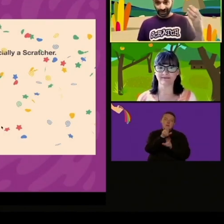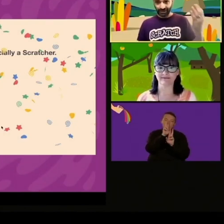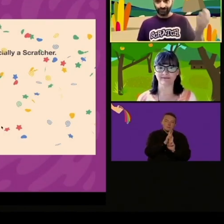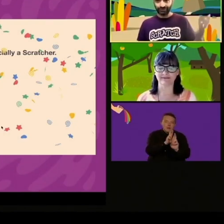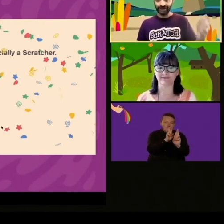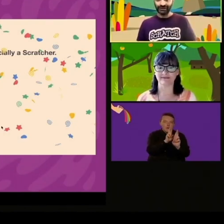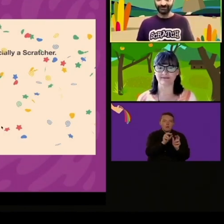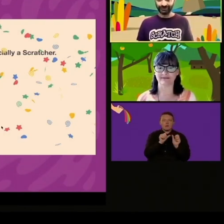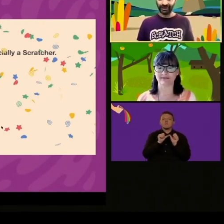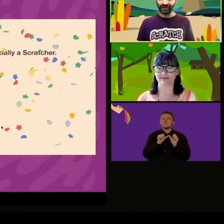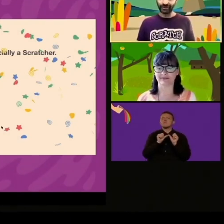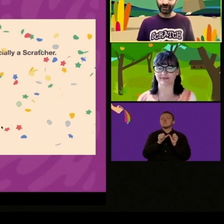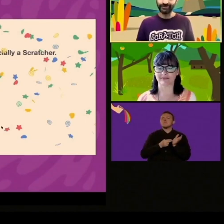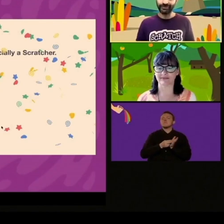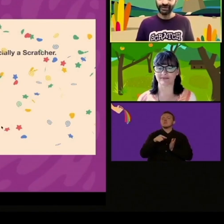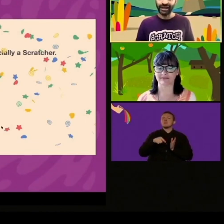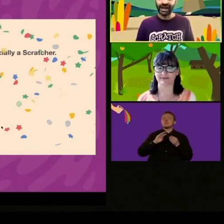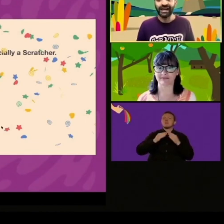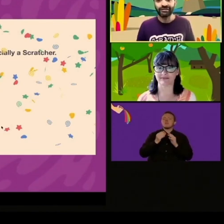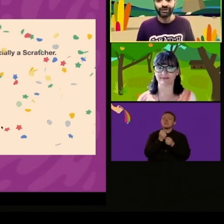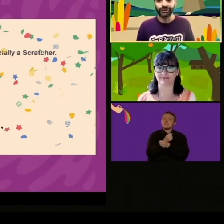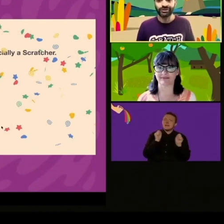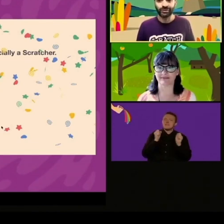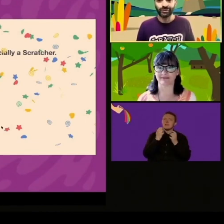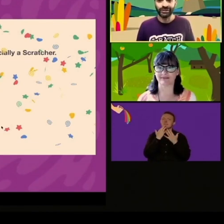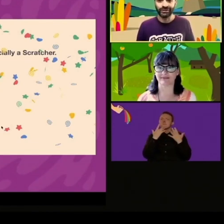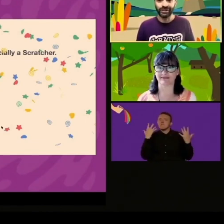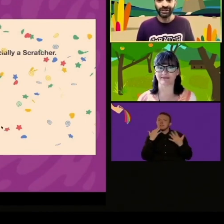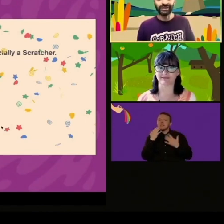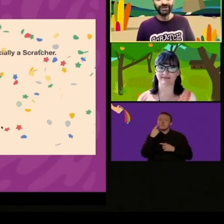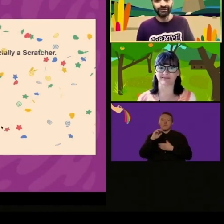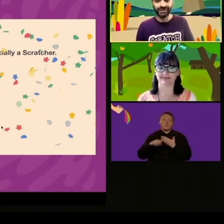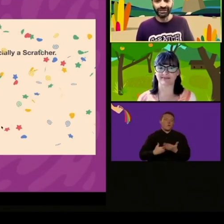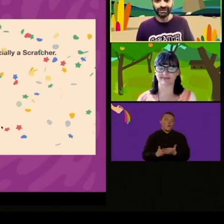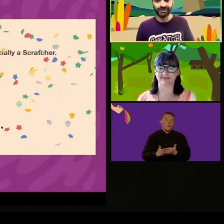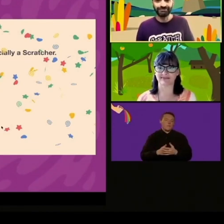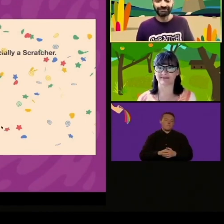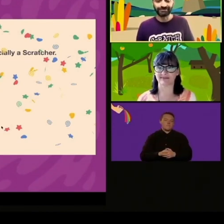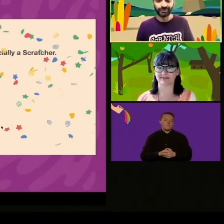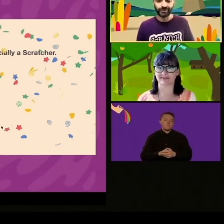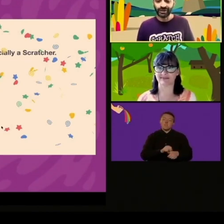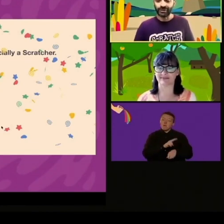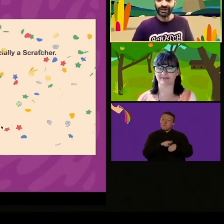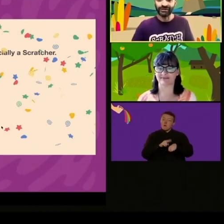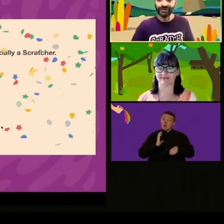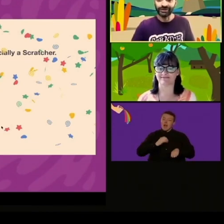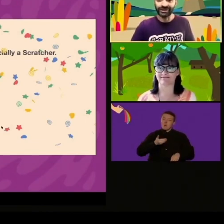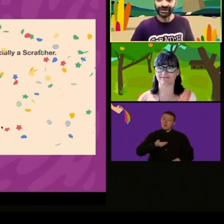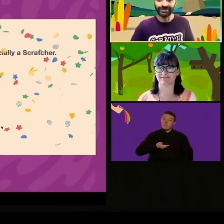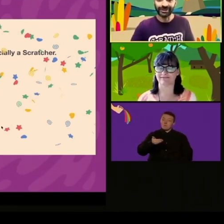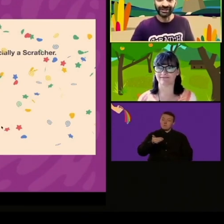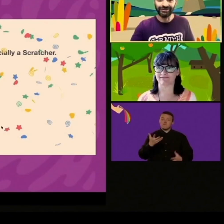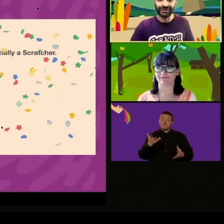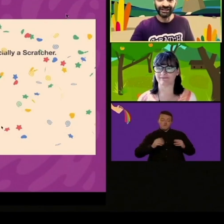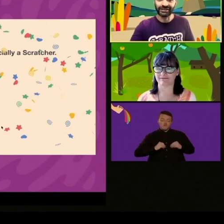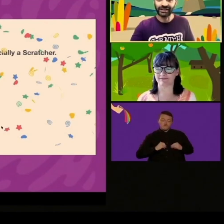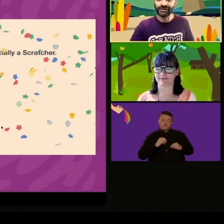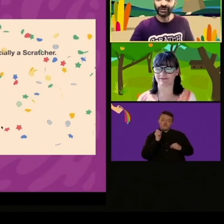anche un po' di confidence, come vedete qui. Vediamo cosa avremo quest'anno. Questo è un lavoro